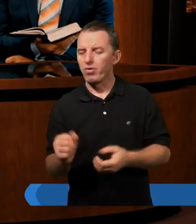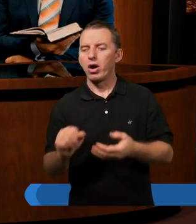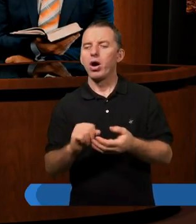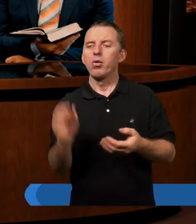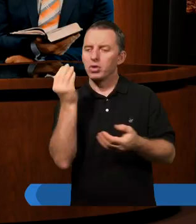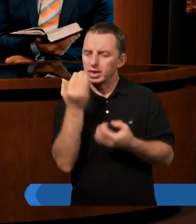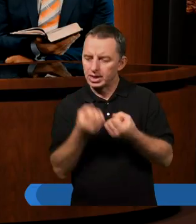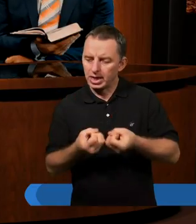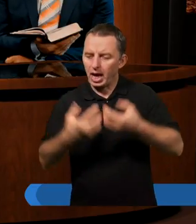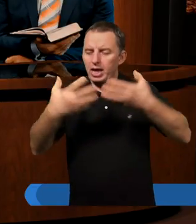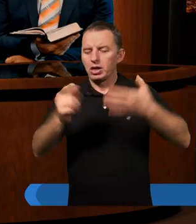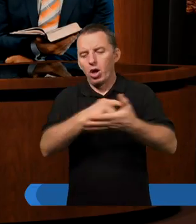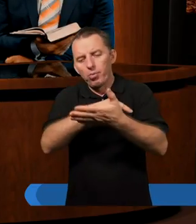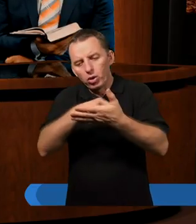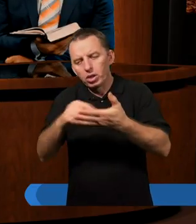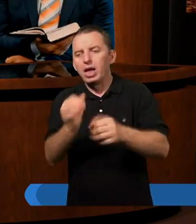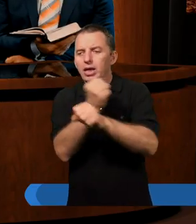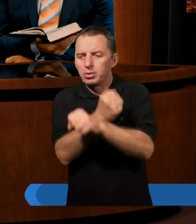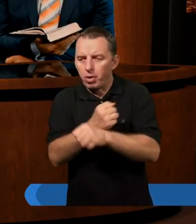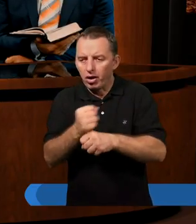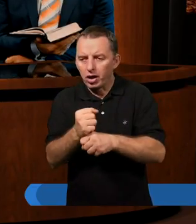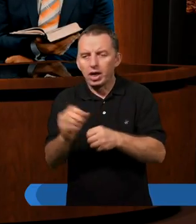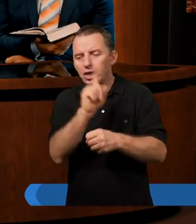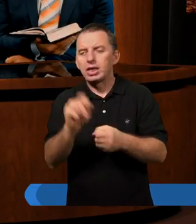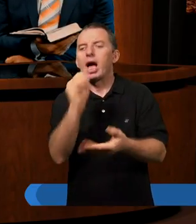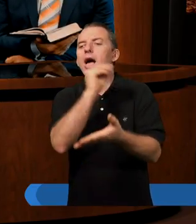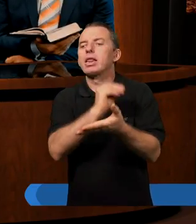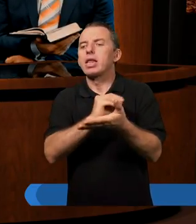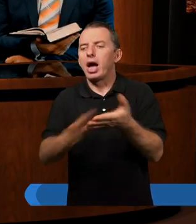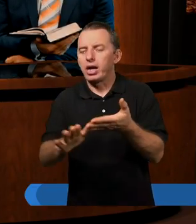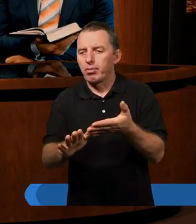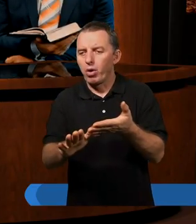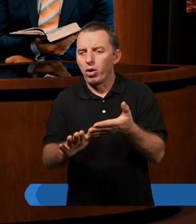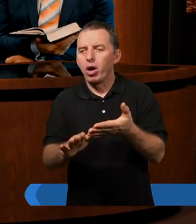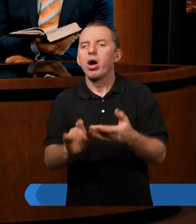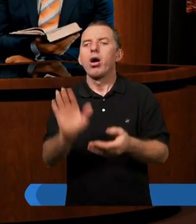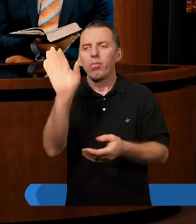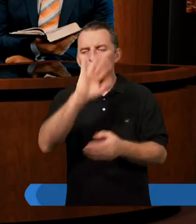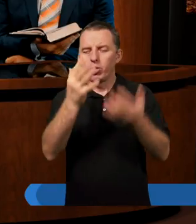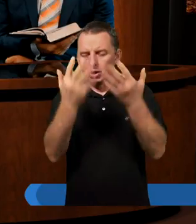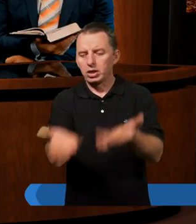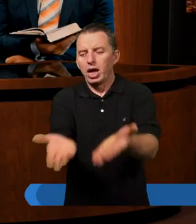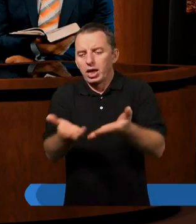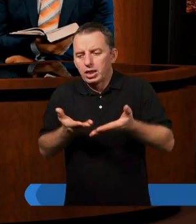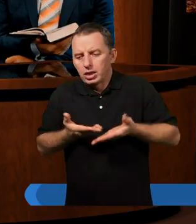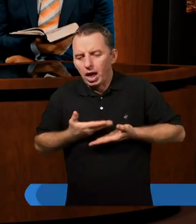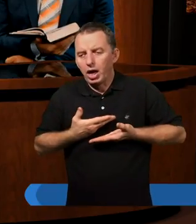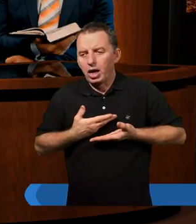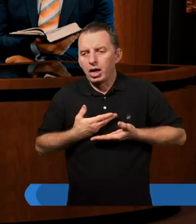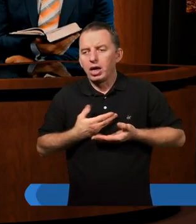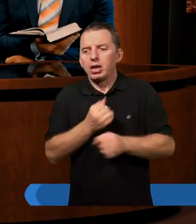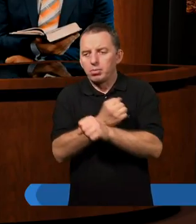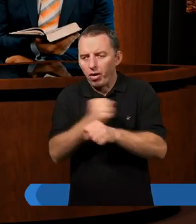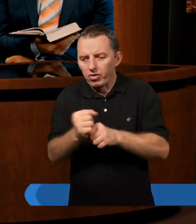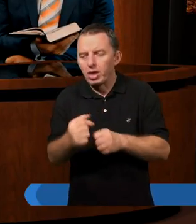do Rzymian podkreśla. Zbawienie za darmo. Bóg chce nam dać zbawienie, dlatego